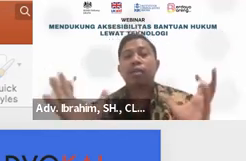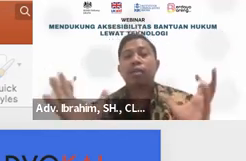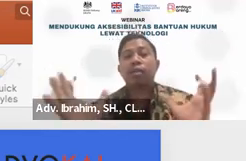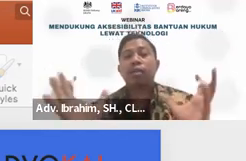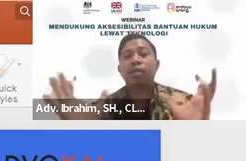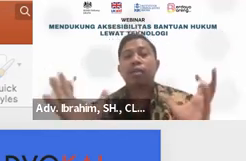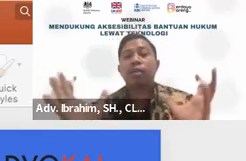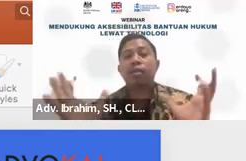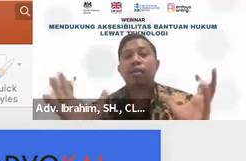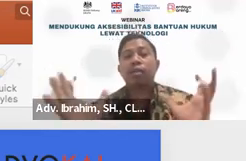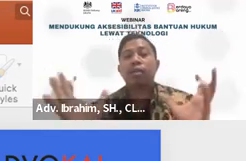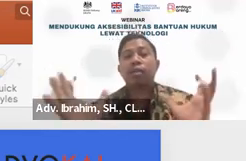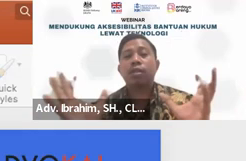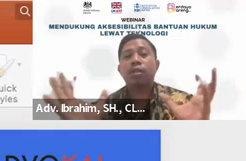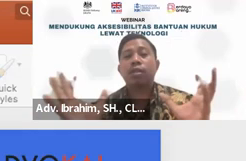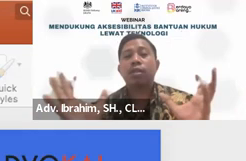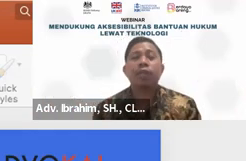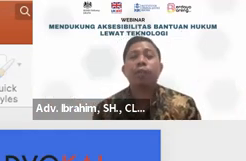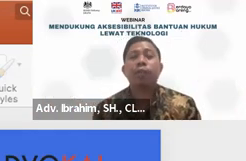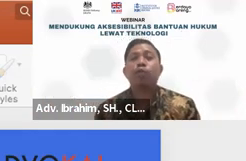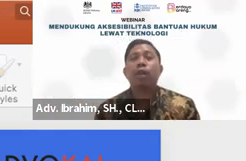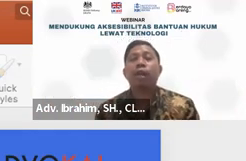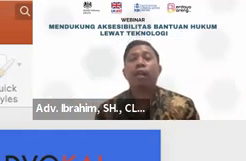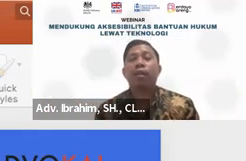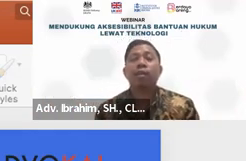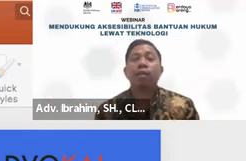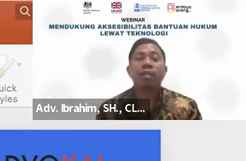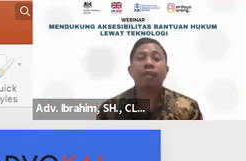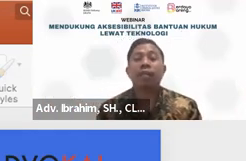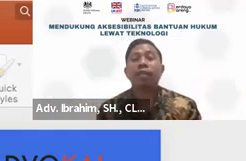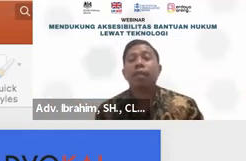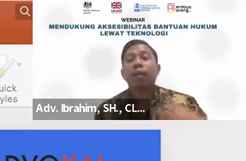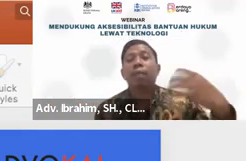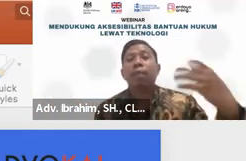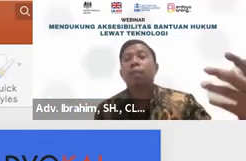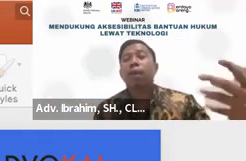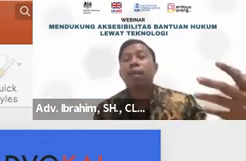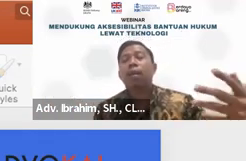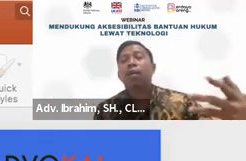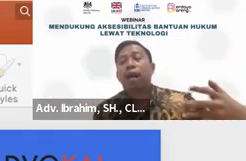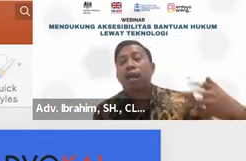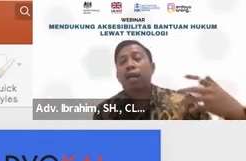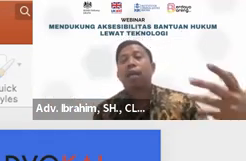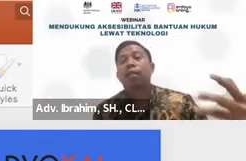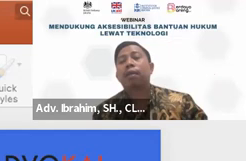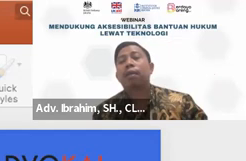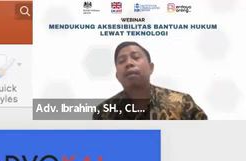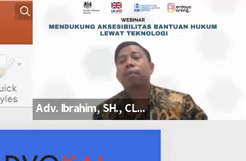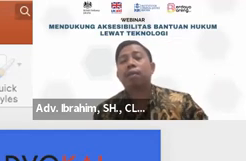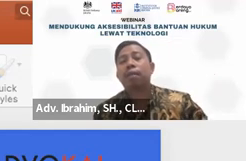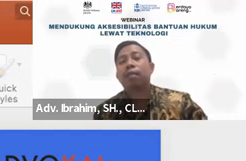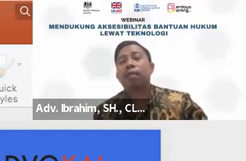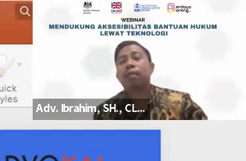ekosistem ini terbangun anggaplah pada isu perempuan dan anak atau disibilitas bagaimana kalau